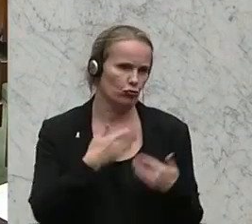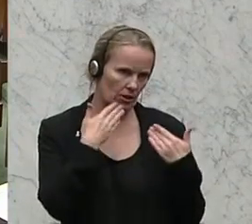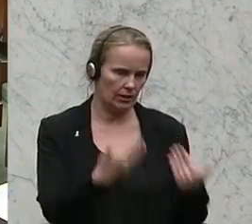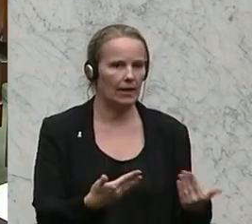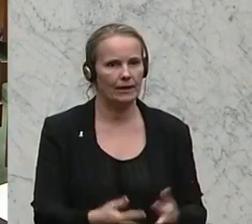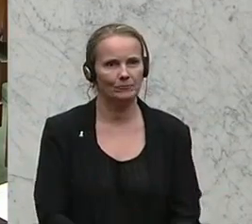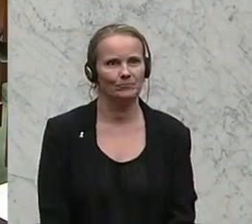Danke. Danke. Danke.